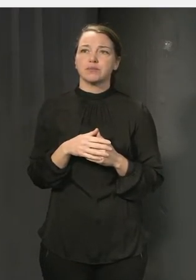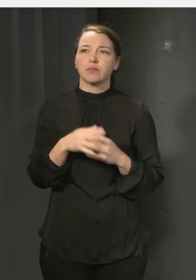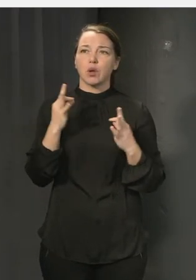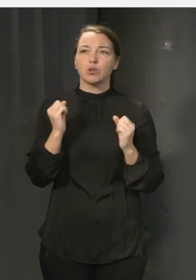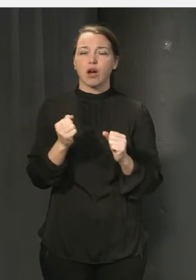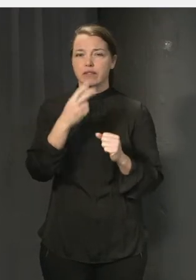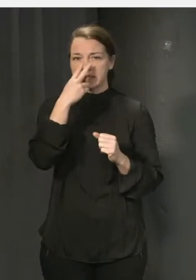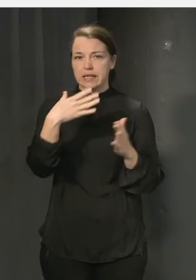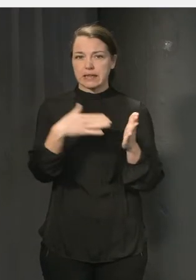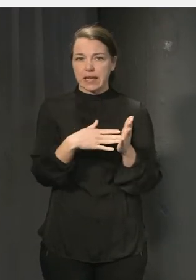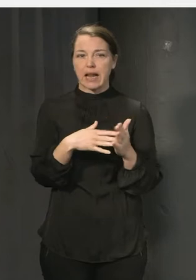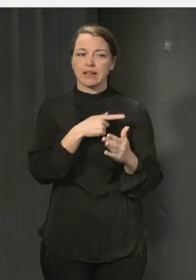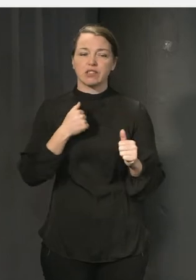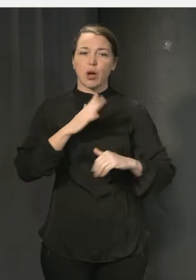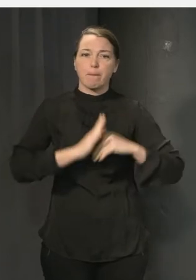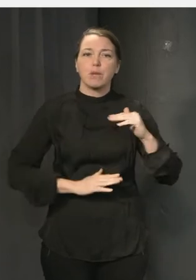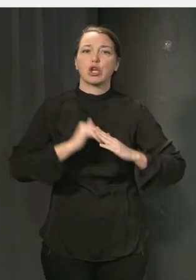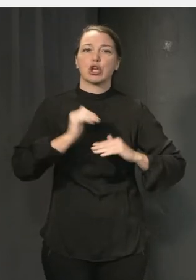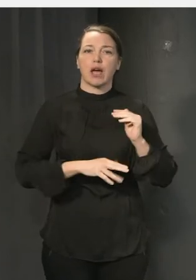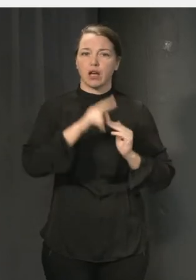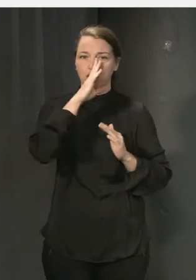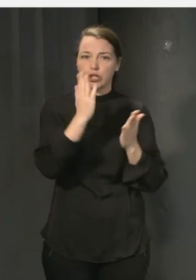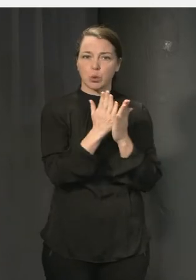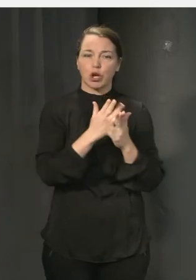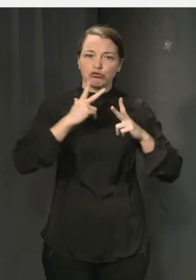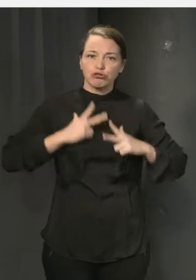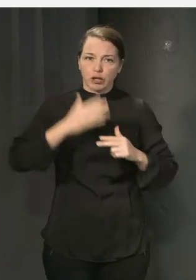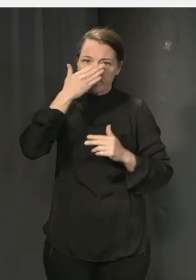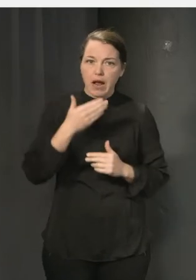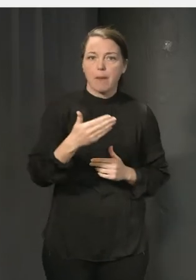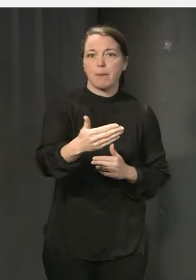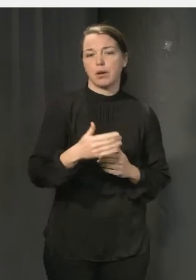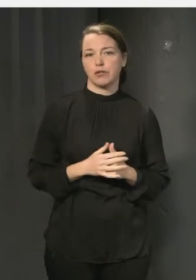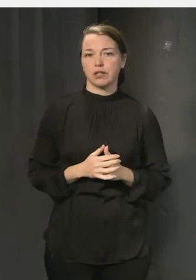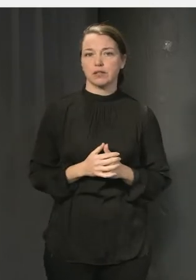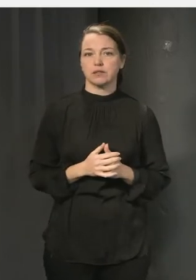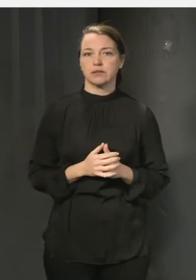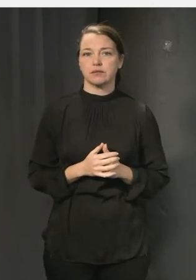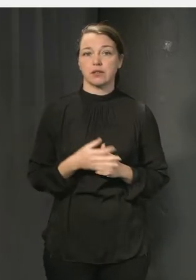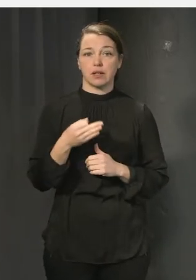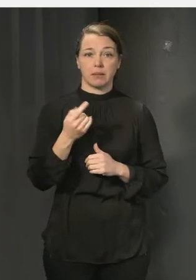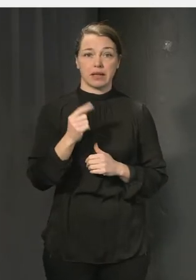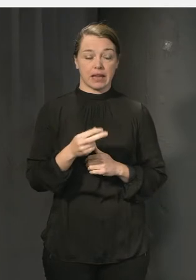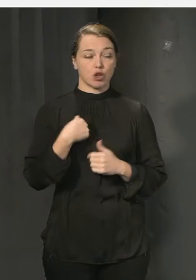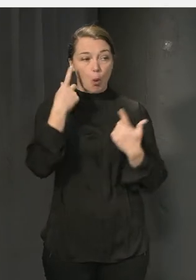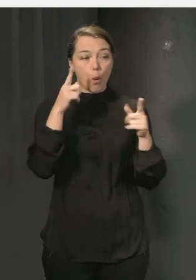grunder till att bygga en tryggare skola framåt? Mm. Först skulle jag faktiskt vilja hålla med om det du säger